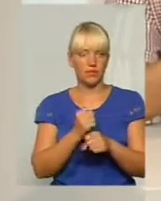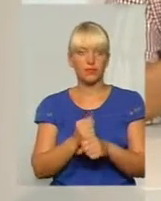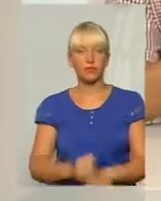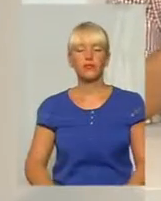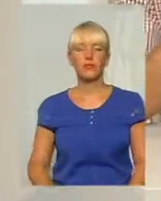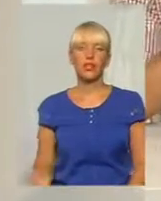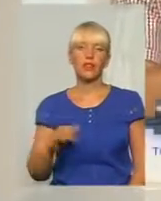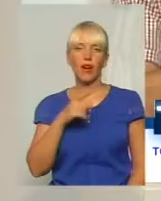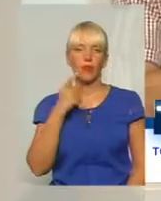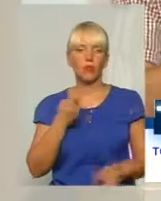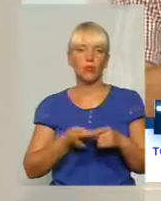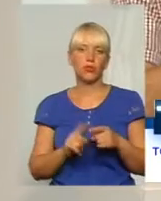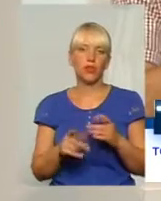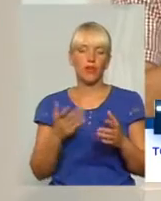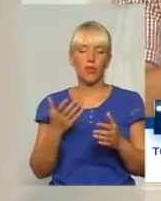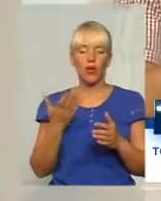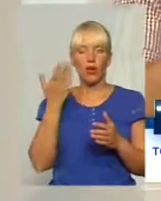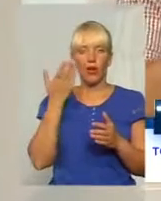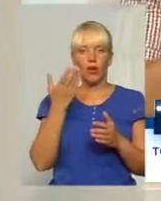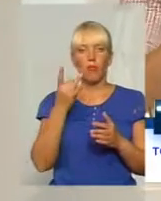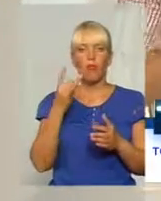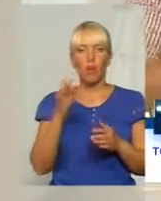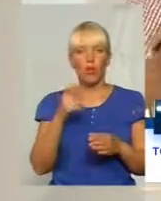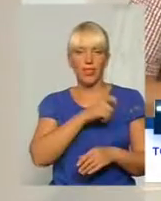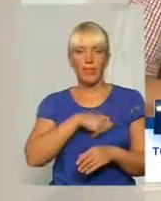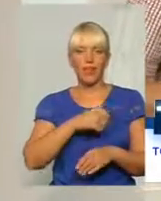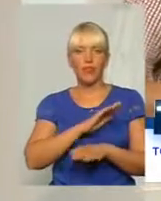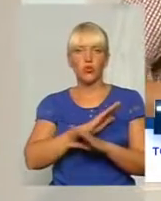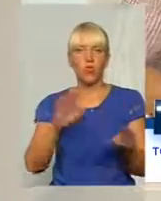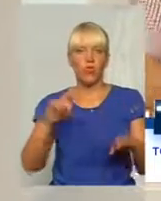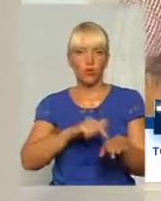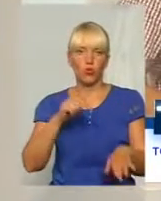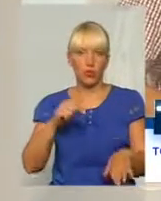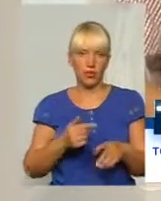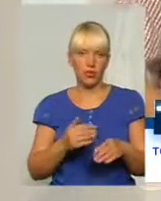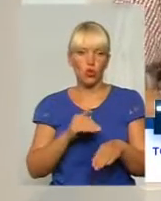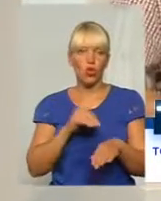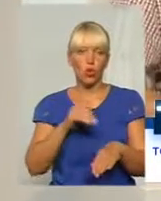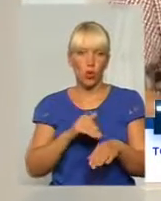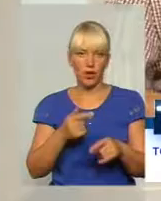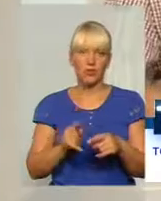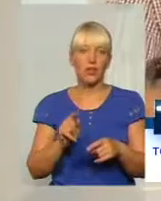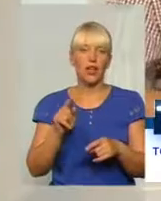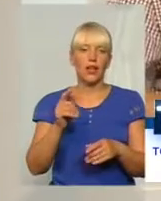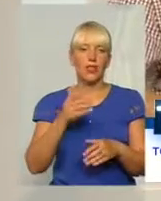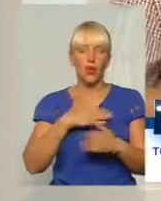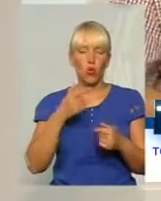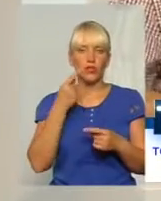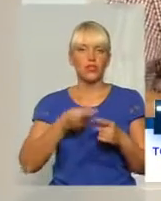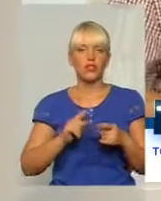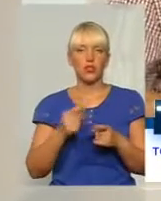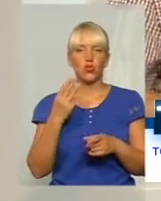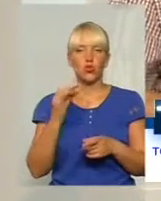недоторканість. Отже, минула тижня, знову ж так, ну, не хочу називати це шоу. Але все ж таки,